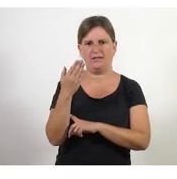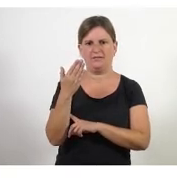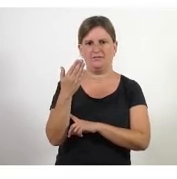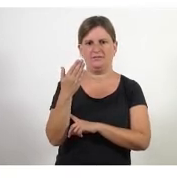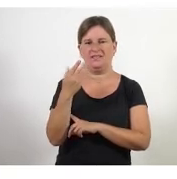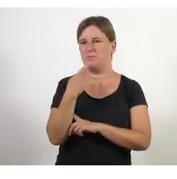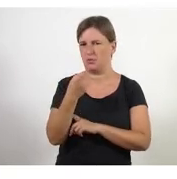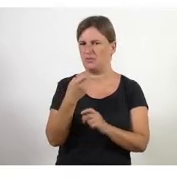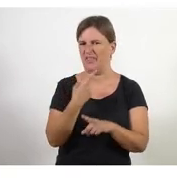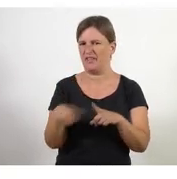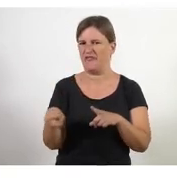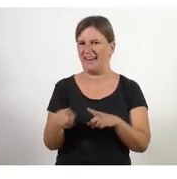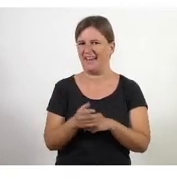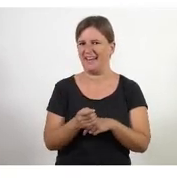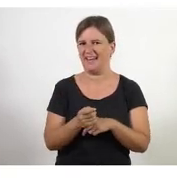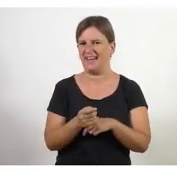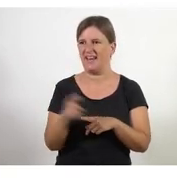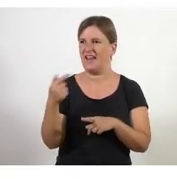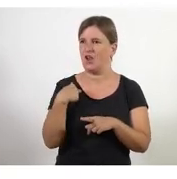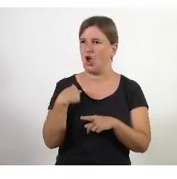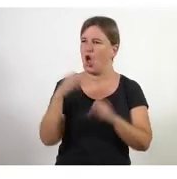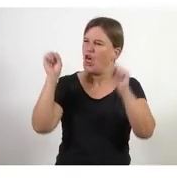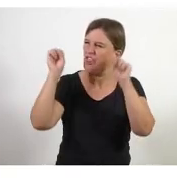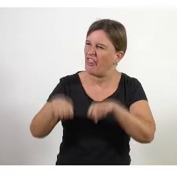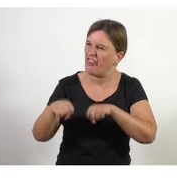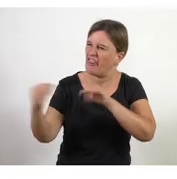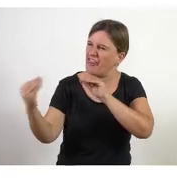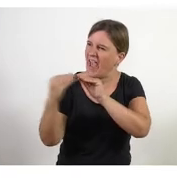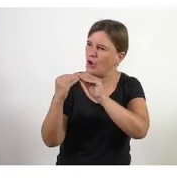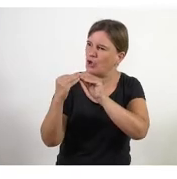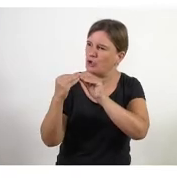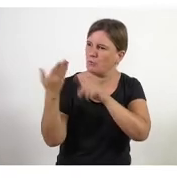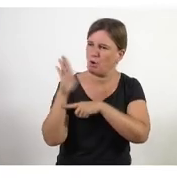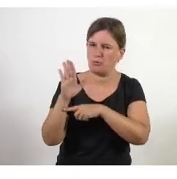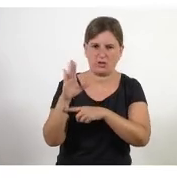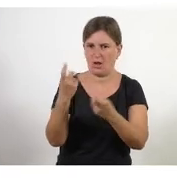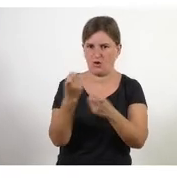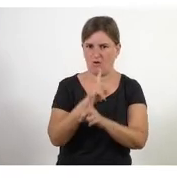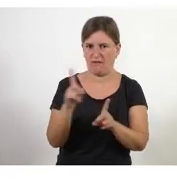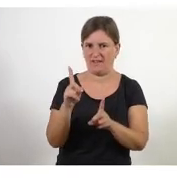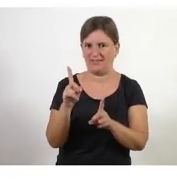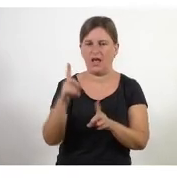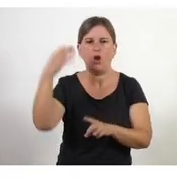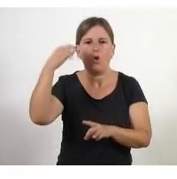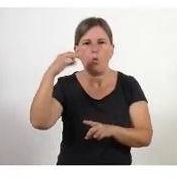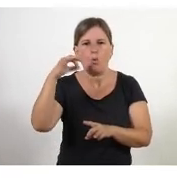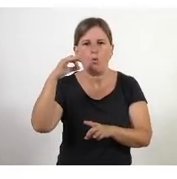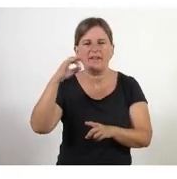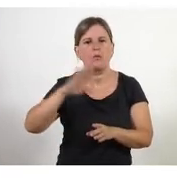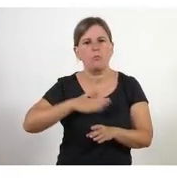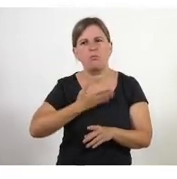molt diferent no has d'estar d'acord amb la proposta senzillament pots